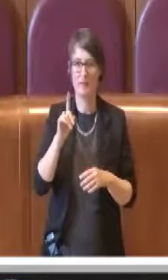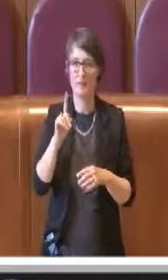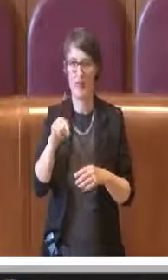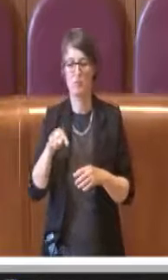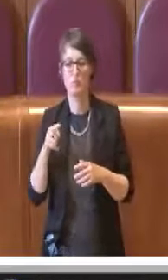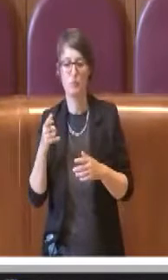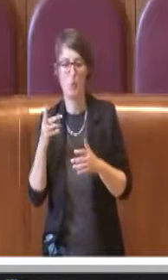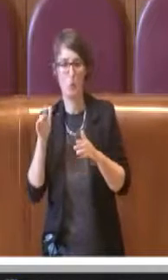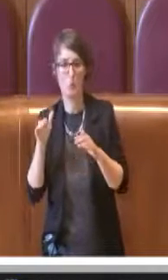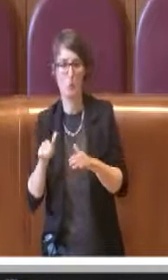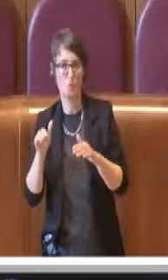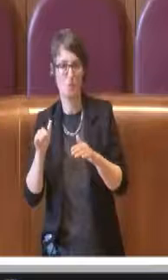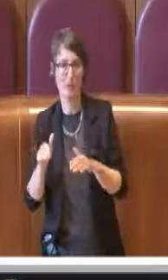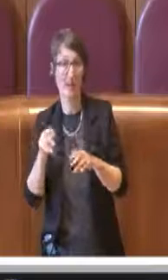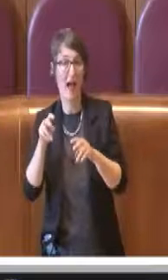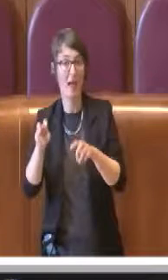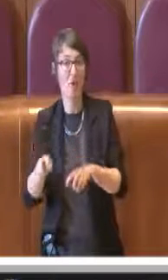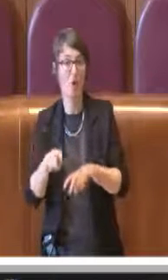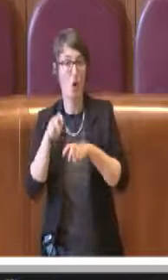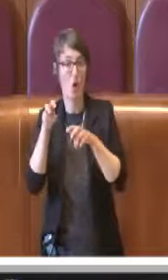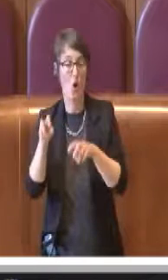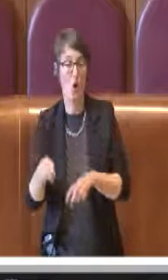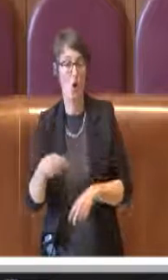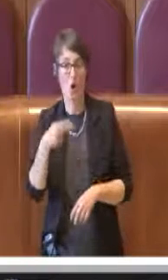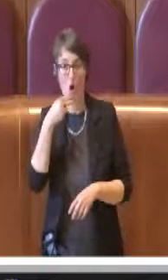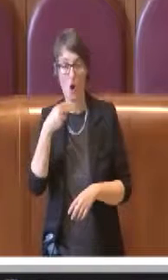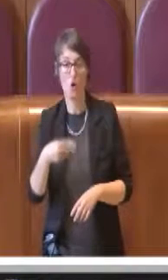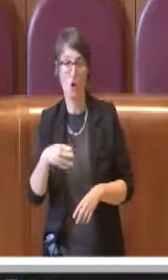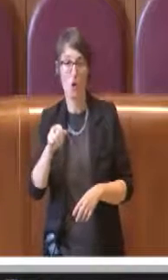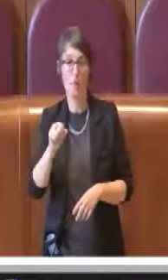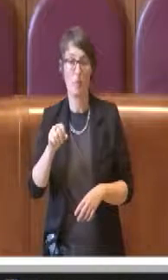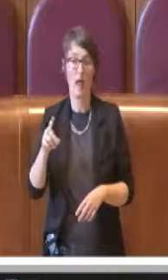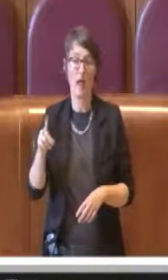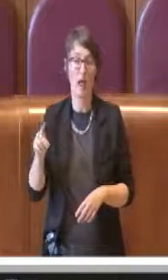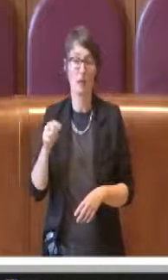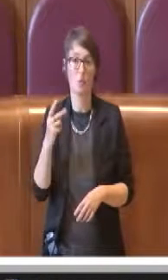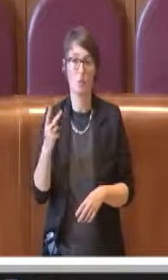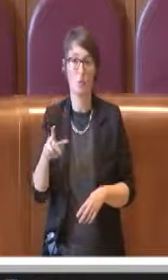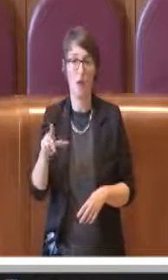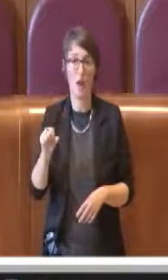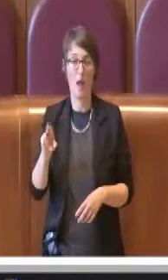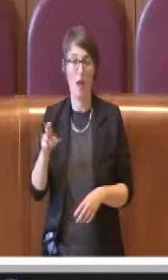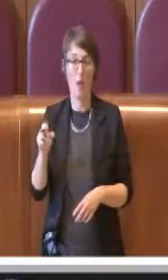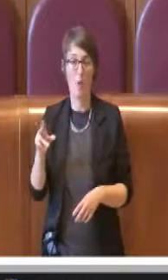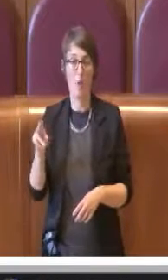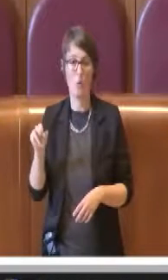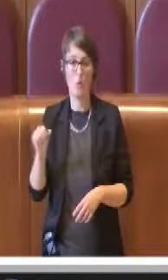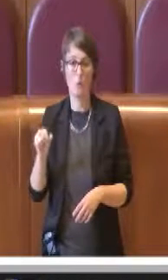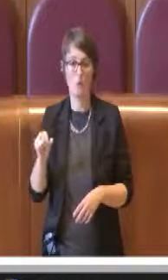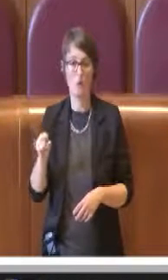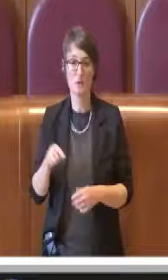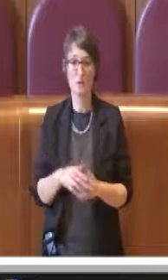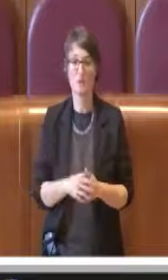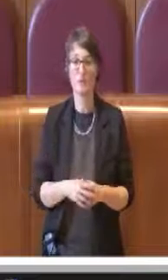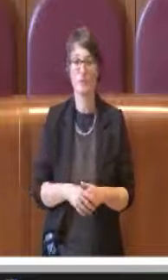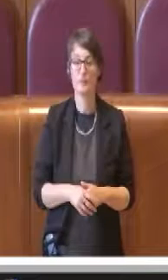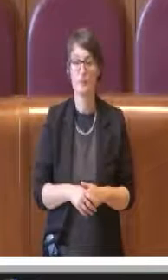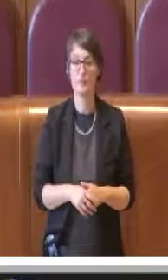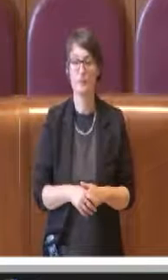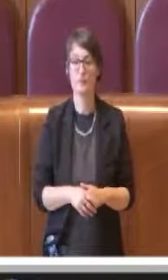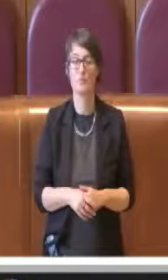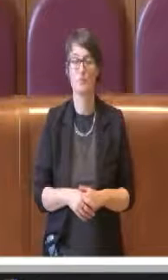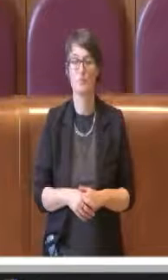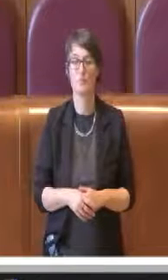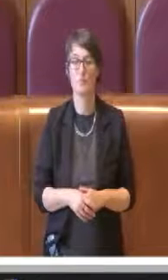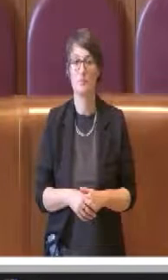duas laurus e il contesto urbano che è fortemente urbanizzato e densamente abitato. Trattandosi di un ampio